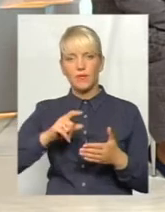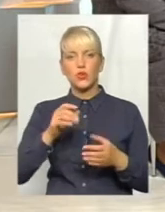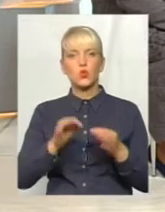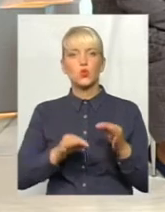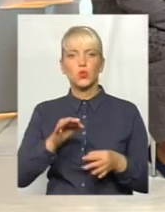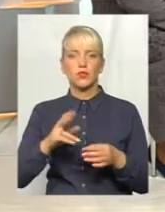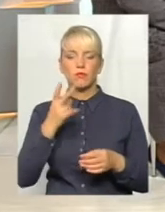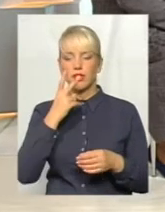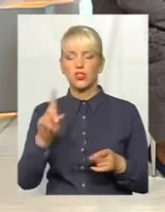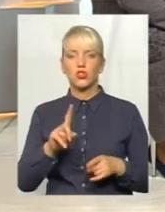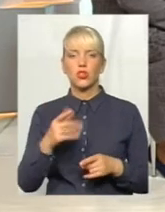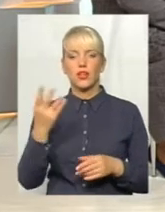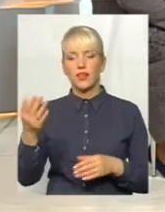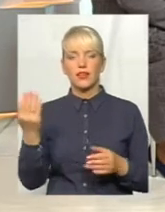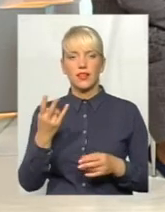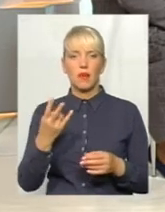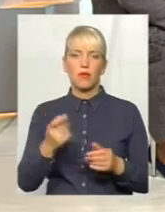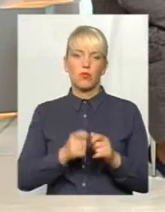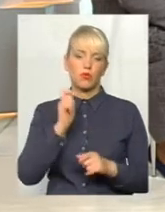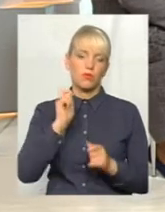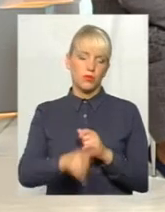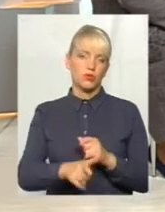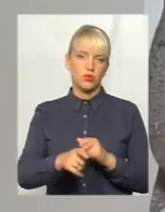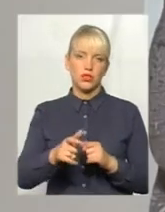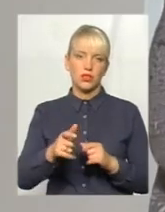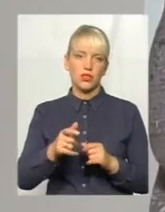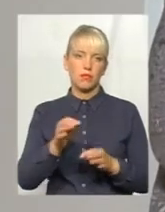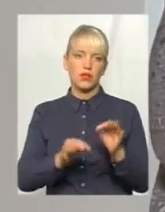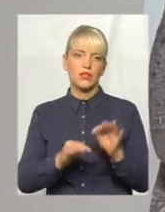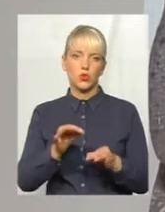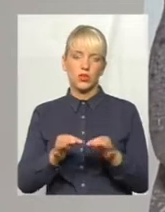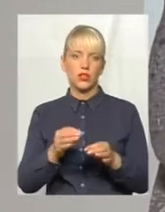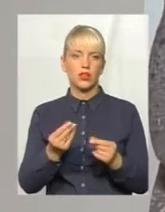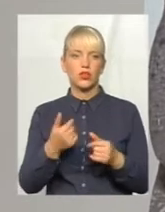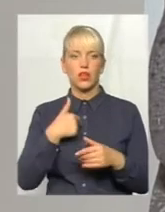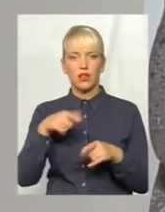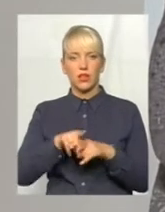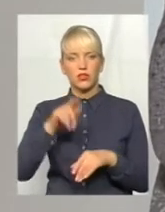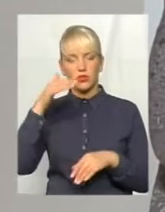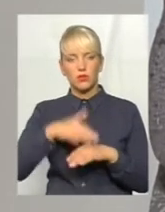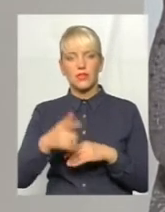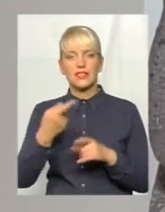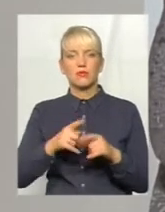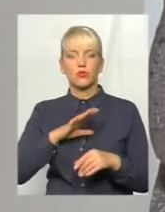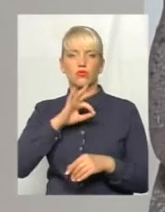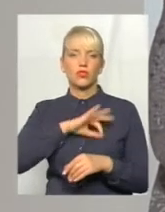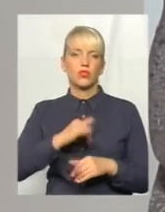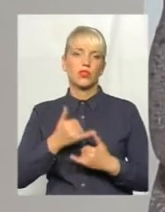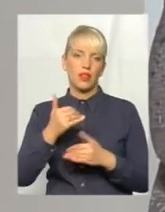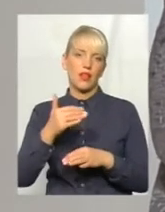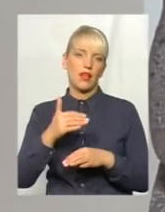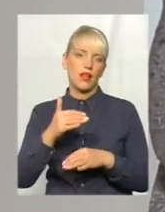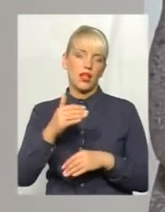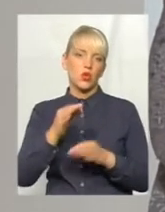що їй треба було присудити ті гроші. Я зрозуміла так, що це була вигода для неї з банком,